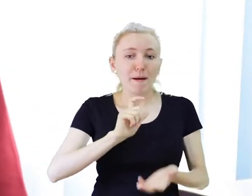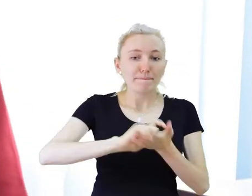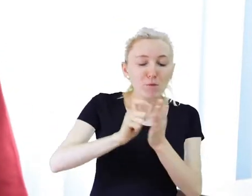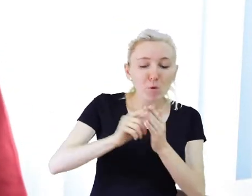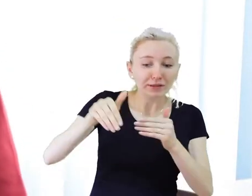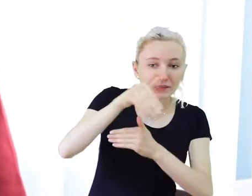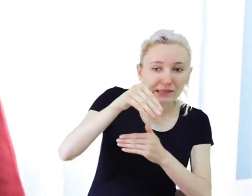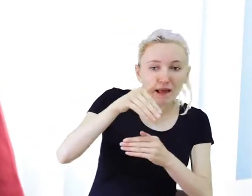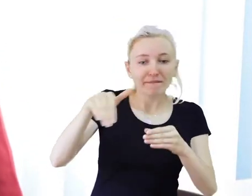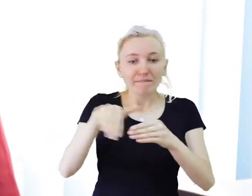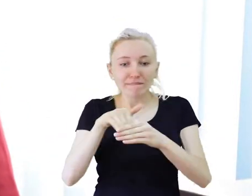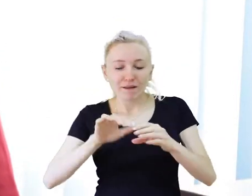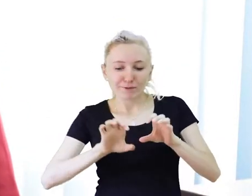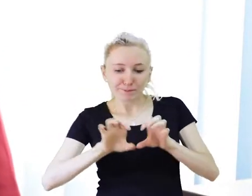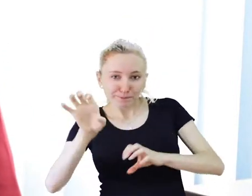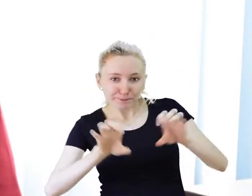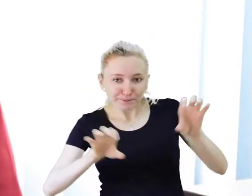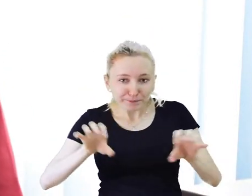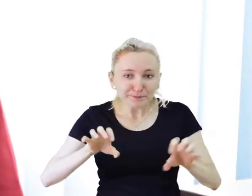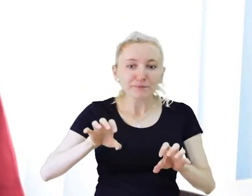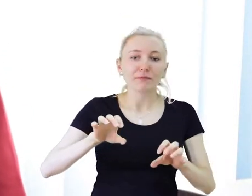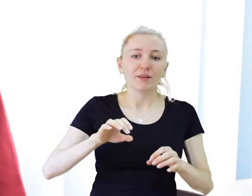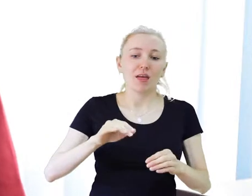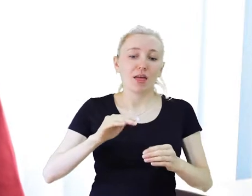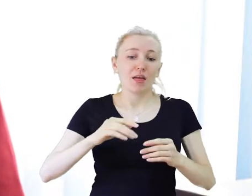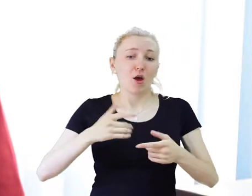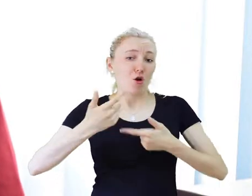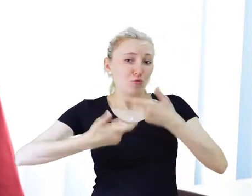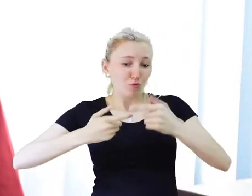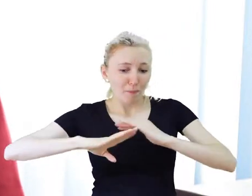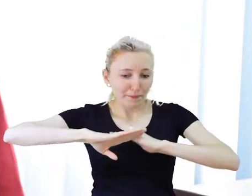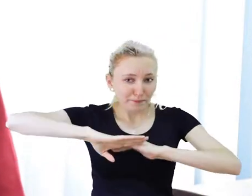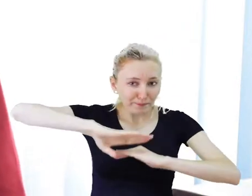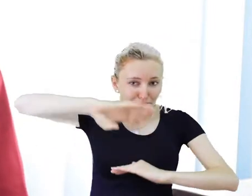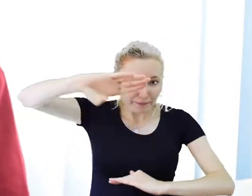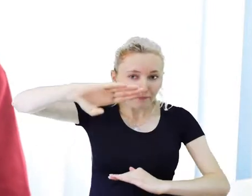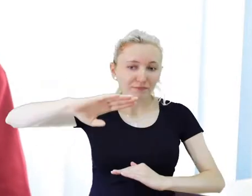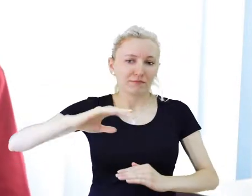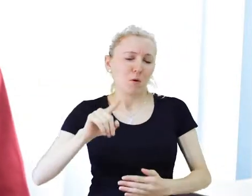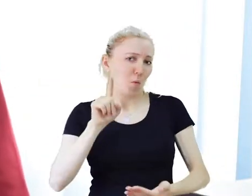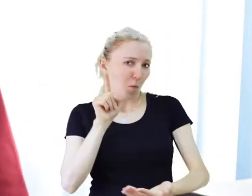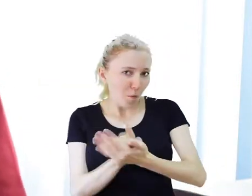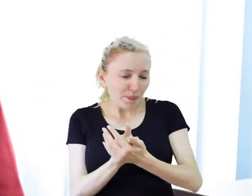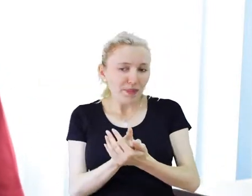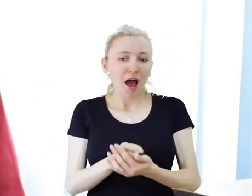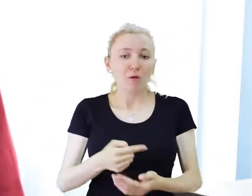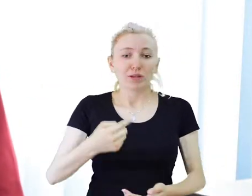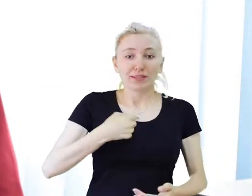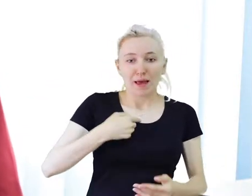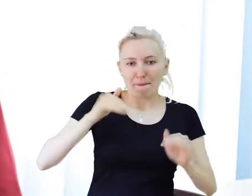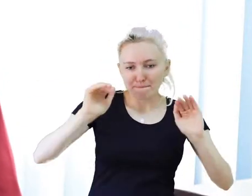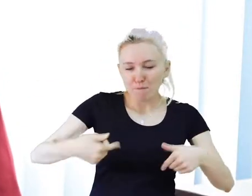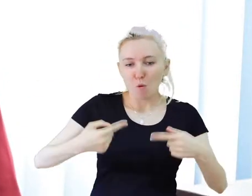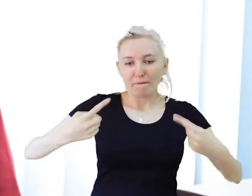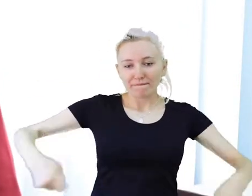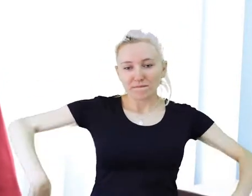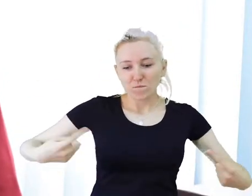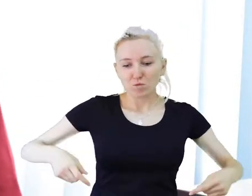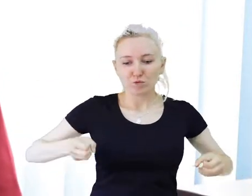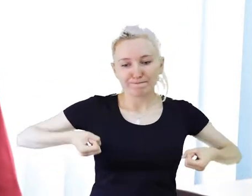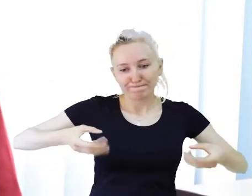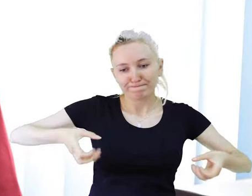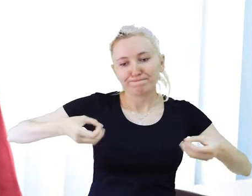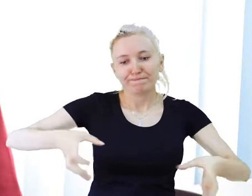ale po pierwszych próbach i próbach dostosowania tego pokoiku z drugiej